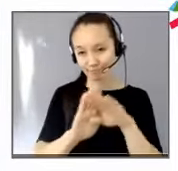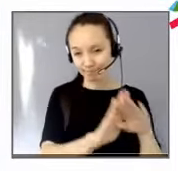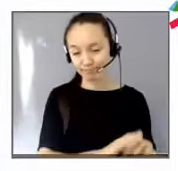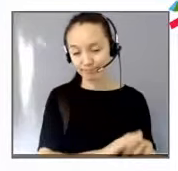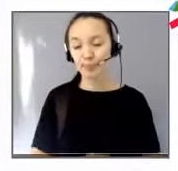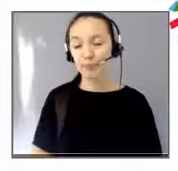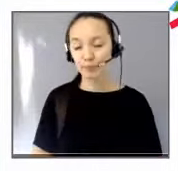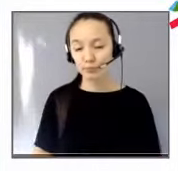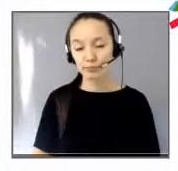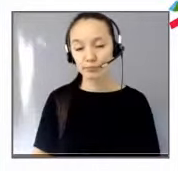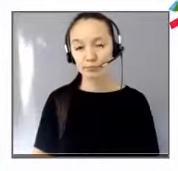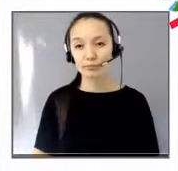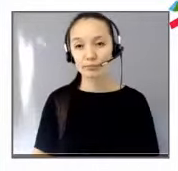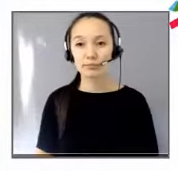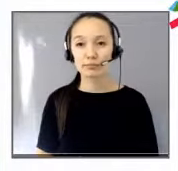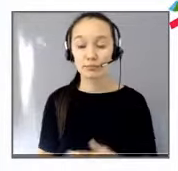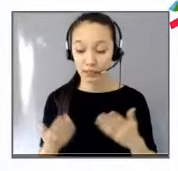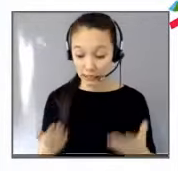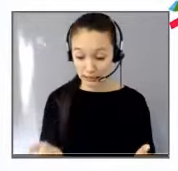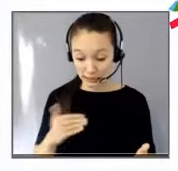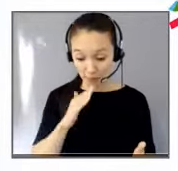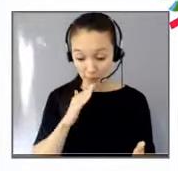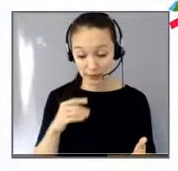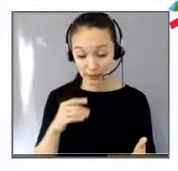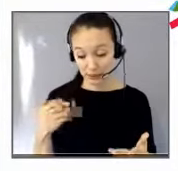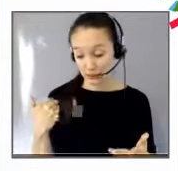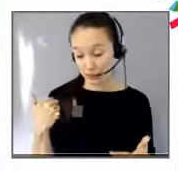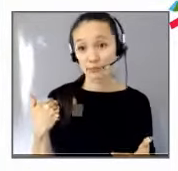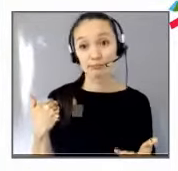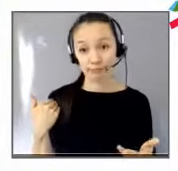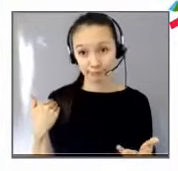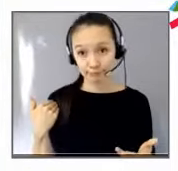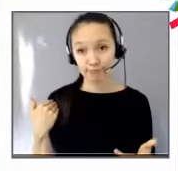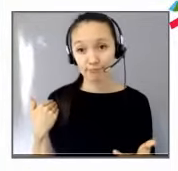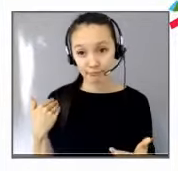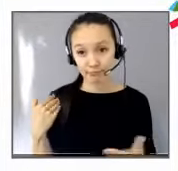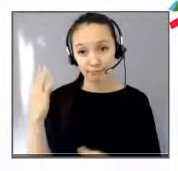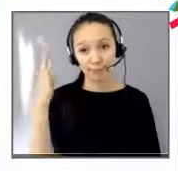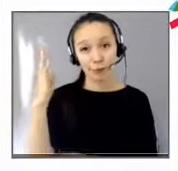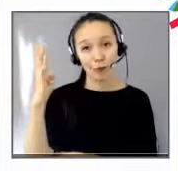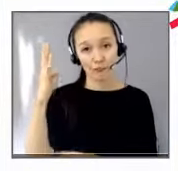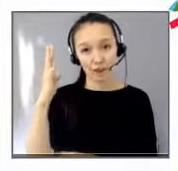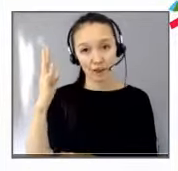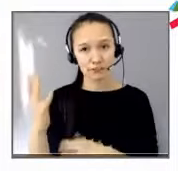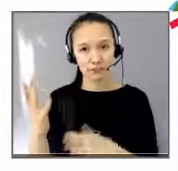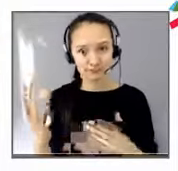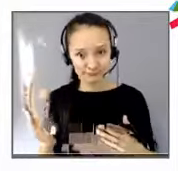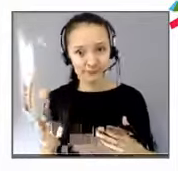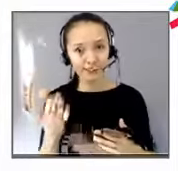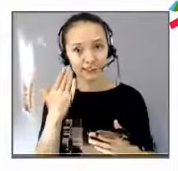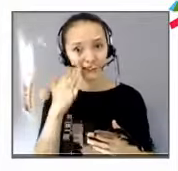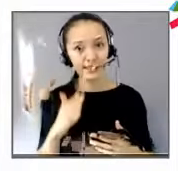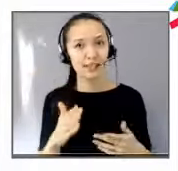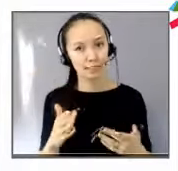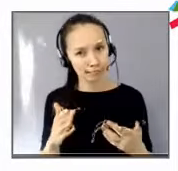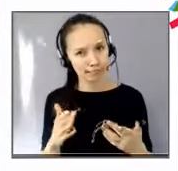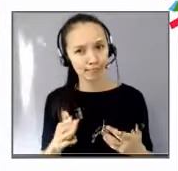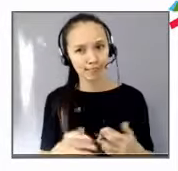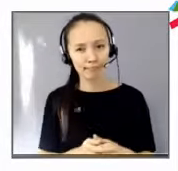cet après-midi, alors c'est vrai que le fait que la fraternité soit,